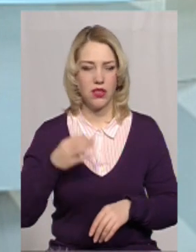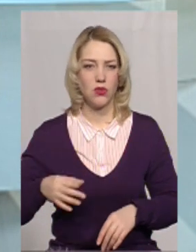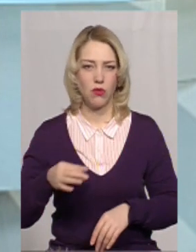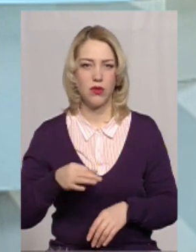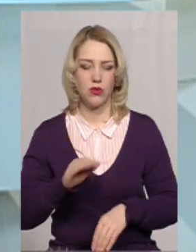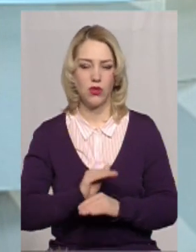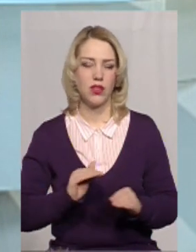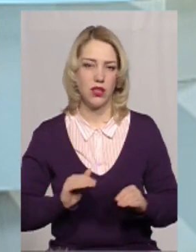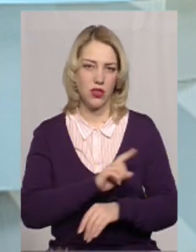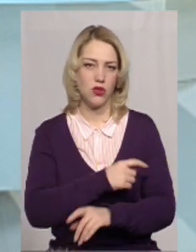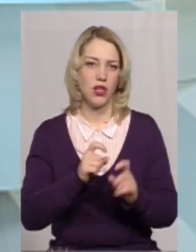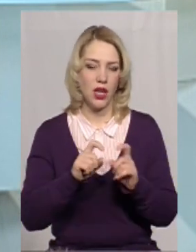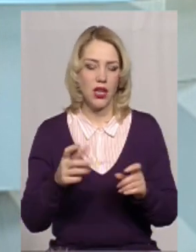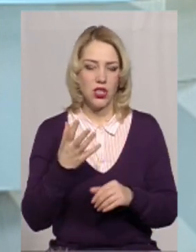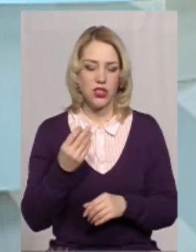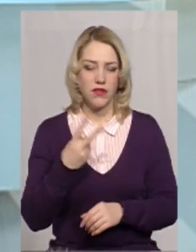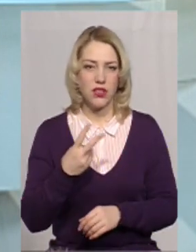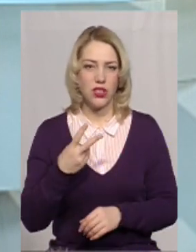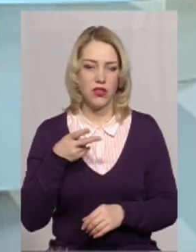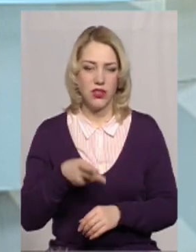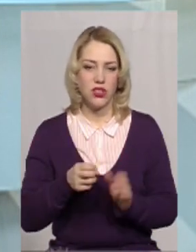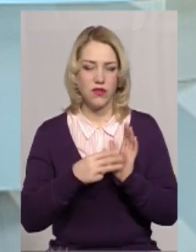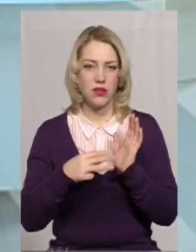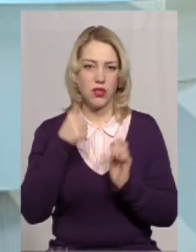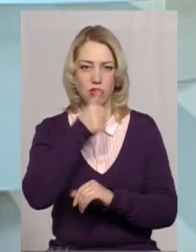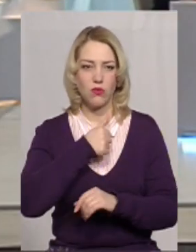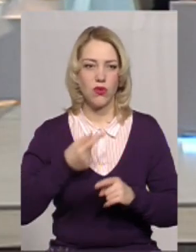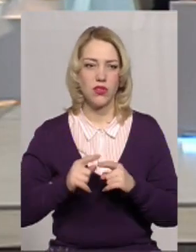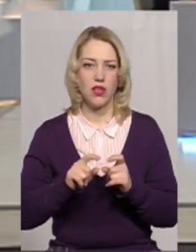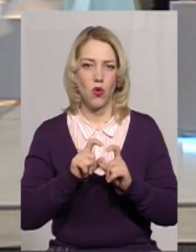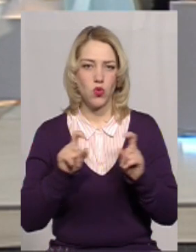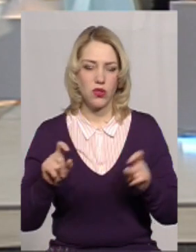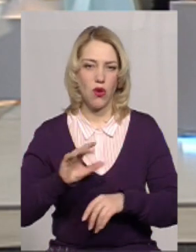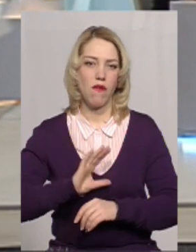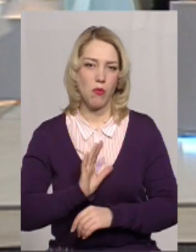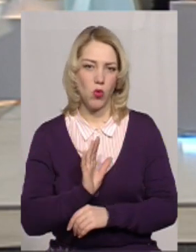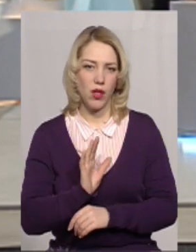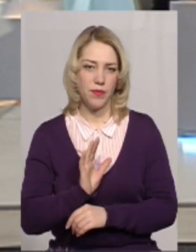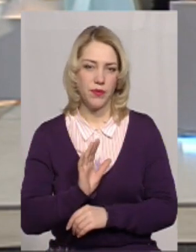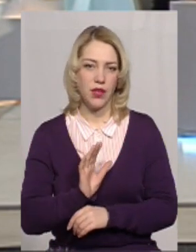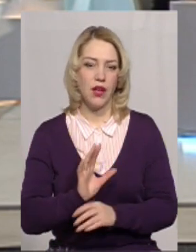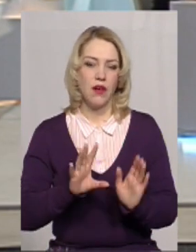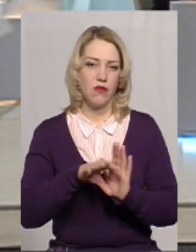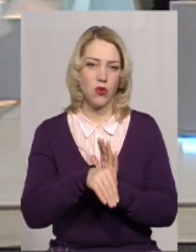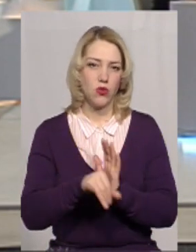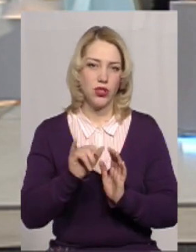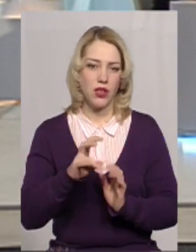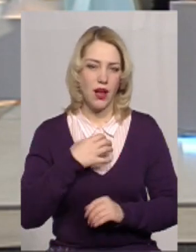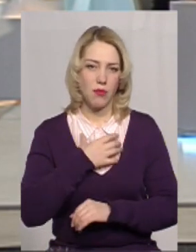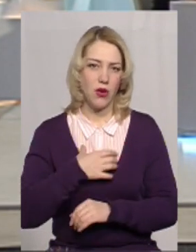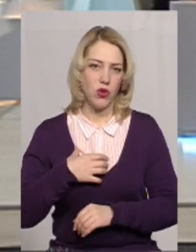обласної дитячої лікарні. Ще у 2018 році ця установа була включена як